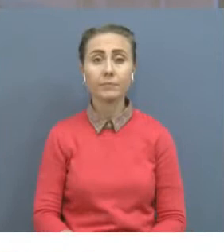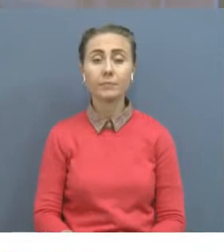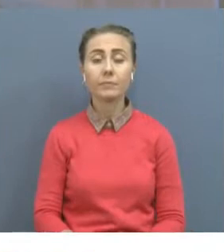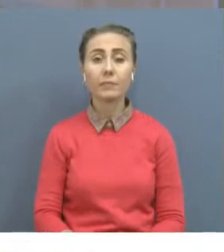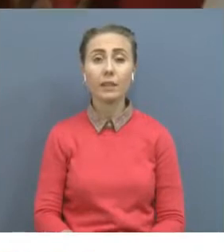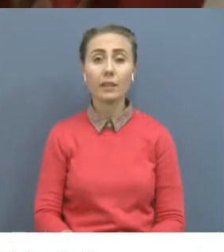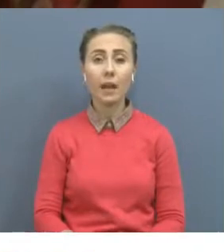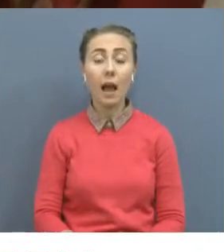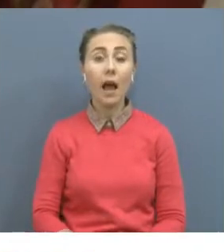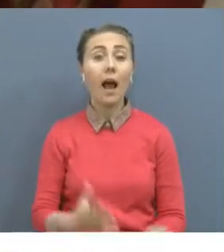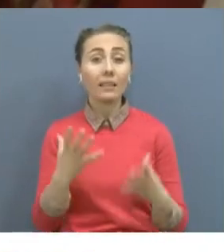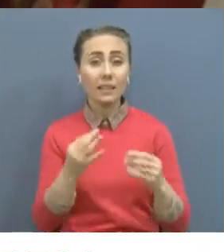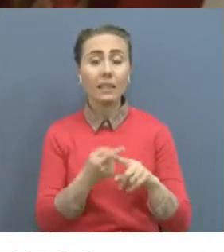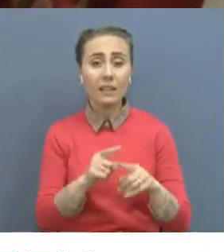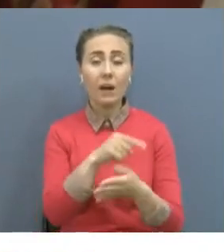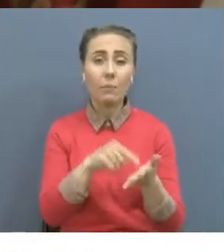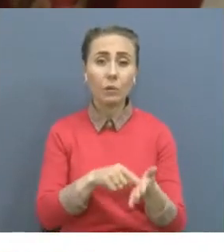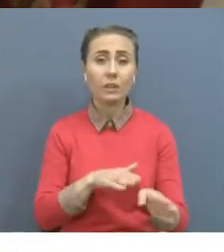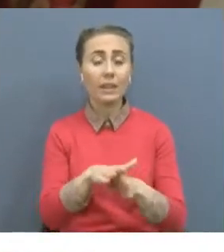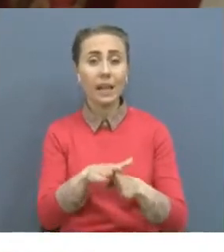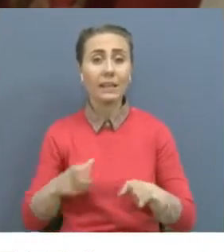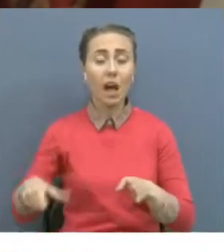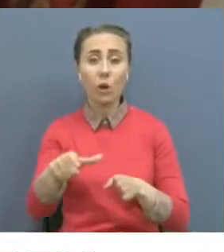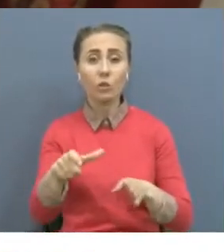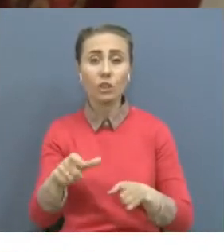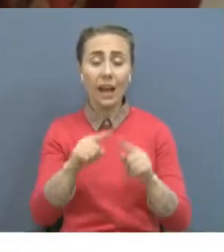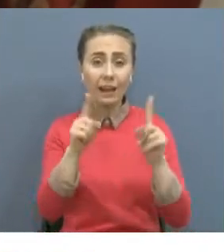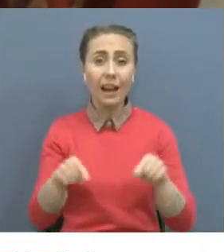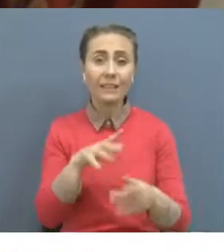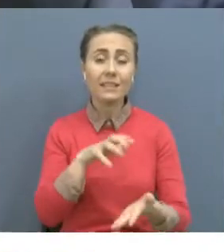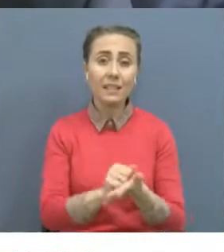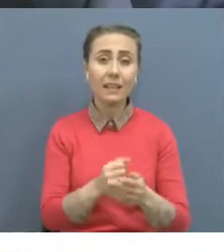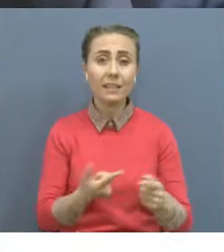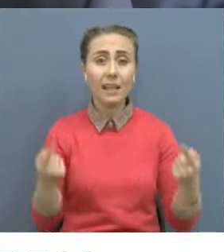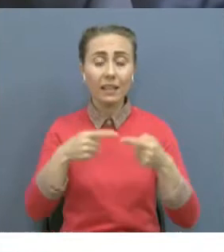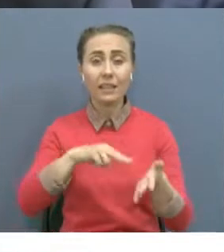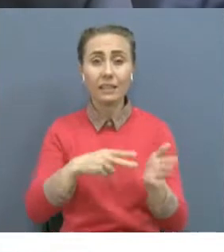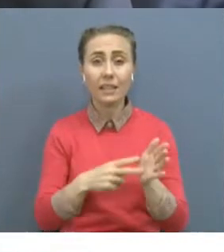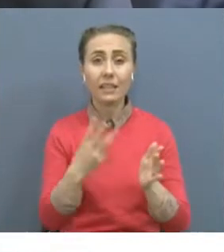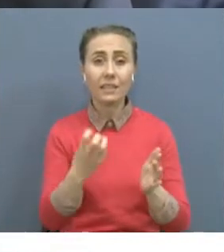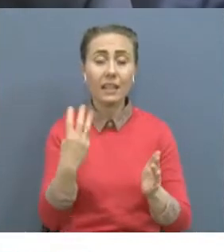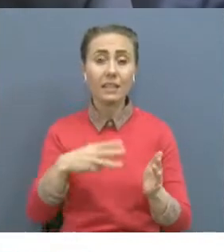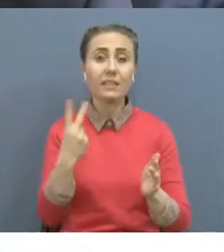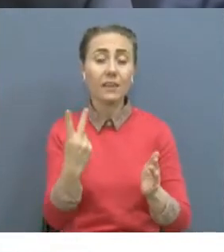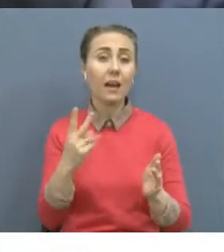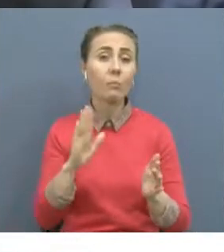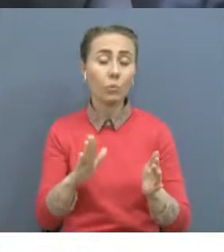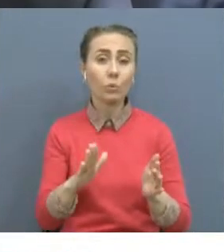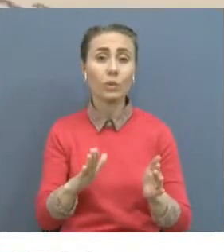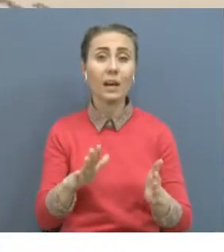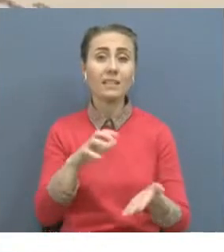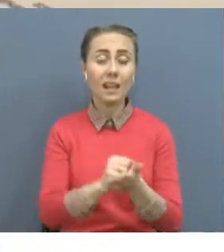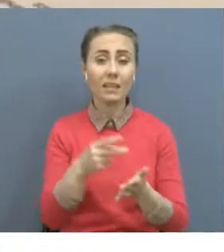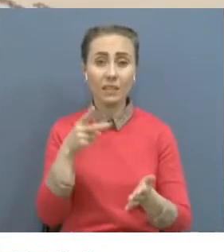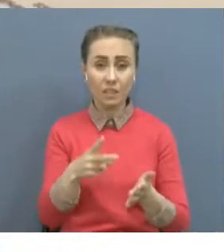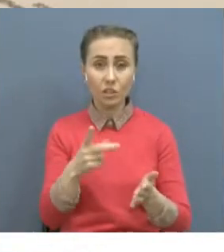картасы бағдарламасын жүзеге асыру барысы талқыланды. Жоспар бойынша 332 жоу аясында 2187 азамат еңбекпен қамтылы өте